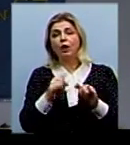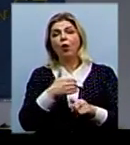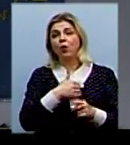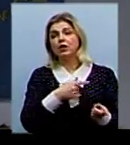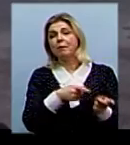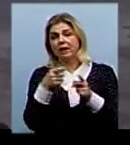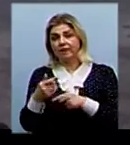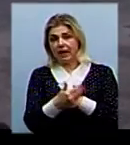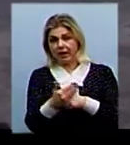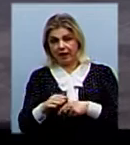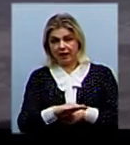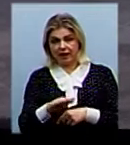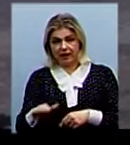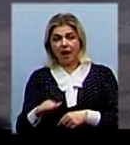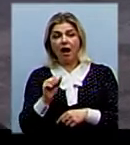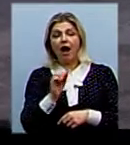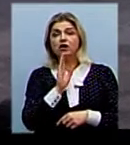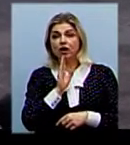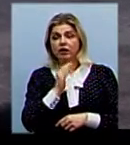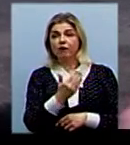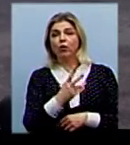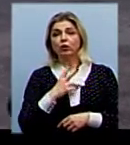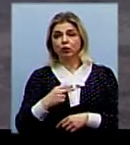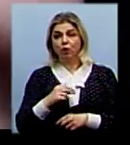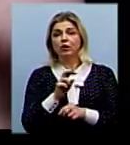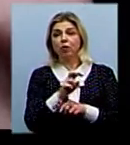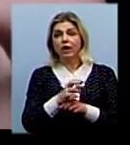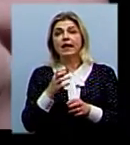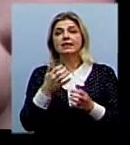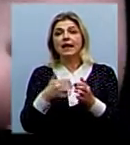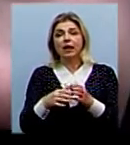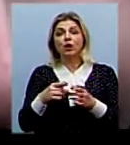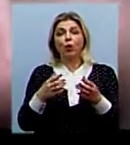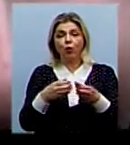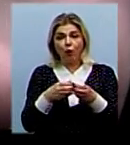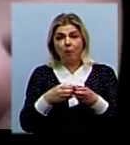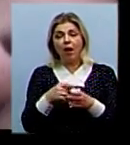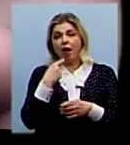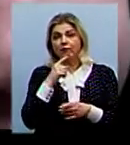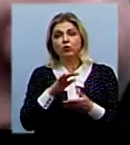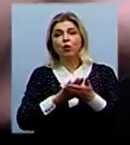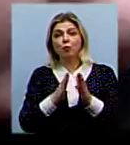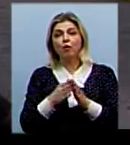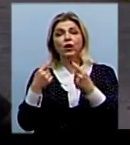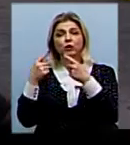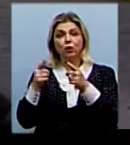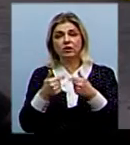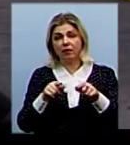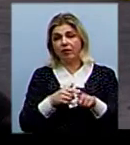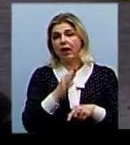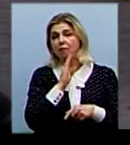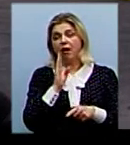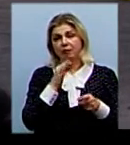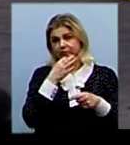їх дітей. Ана Слобояник, дочка якої виховується у середній групі, говорить, що умови в іншому закладі її не